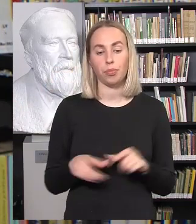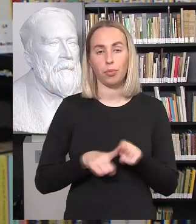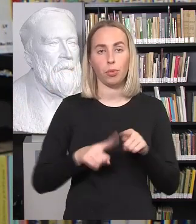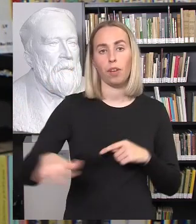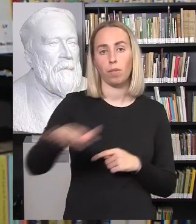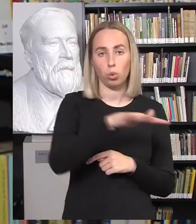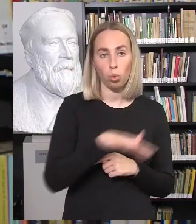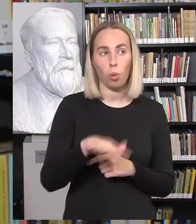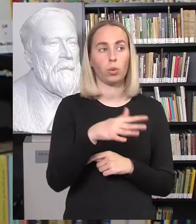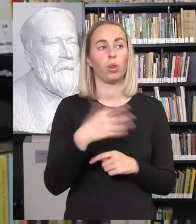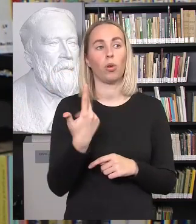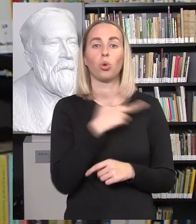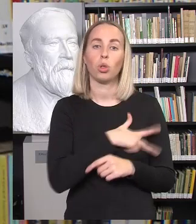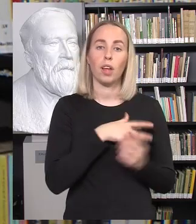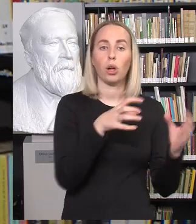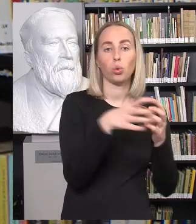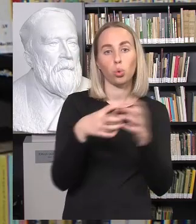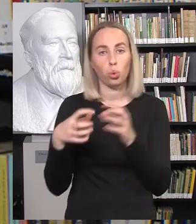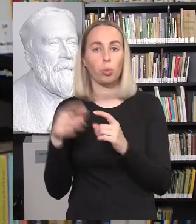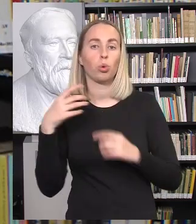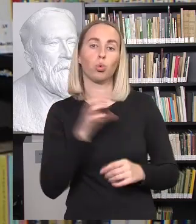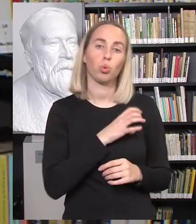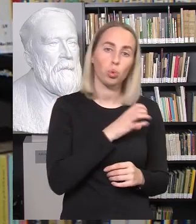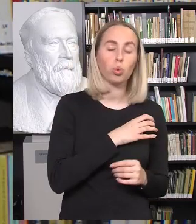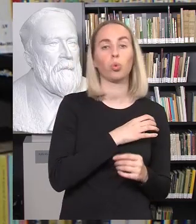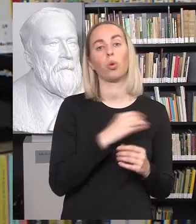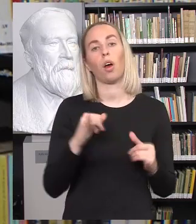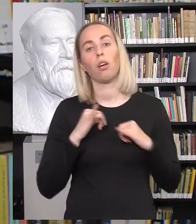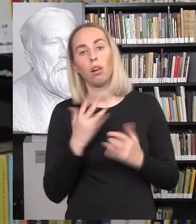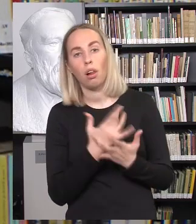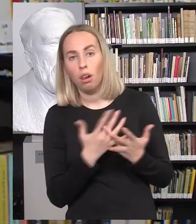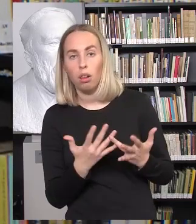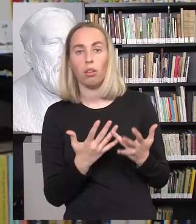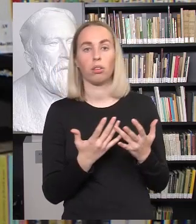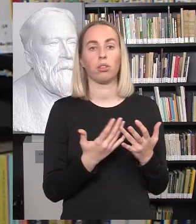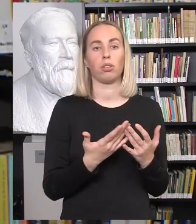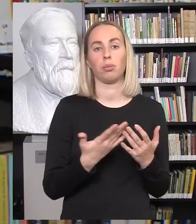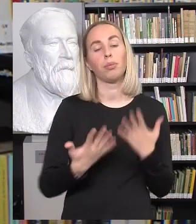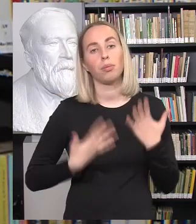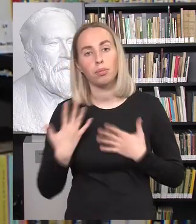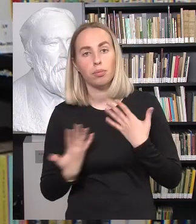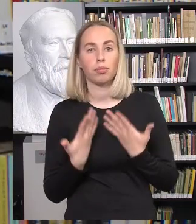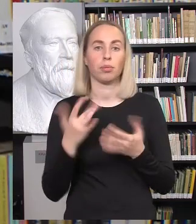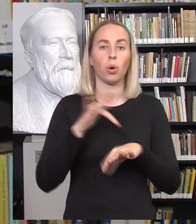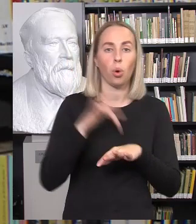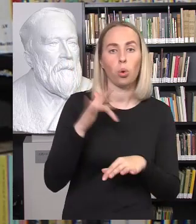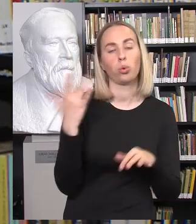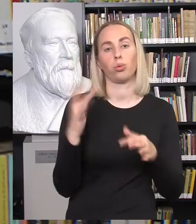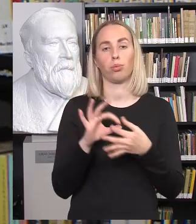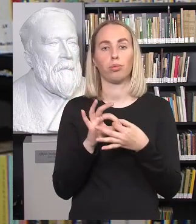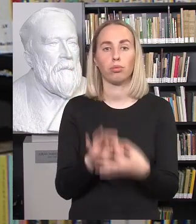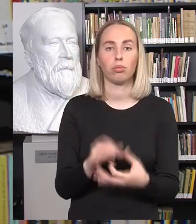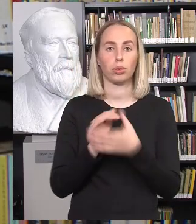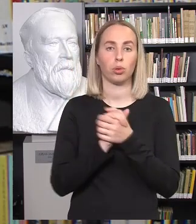skirtingų socialinių grupių, turtinių, etninių ir kitų solidarumo, tolerancijos, atjautos ir socialinės atsakomybės bei atsakingo